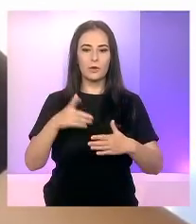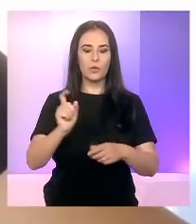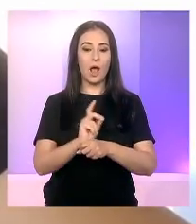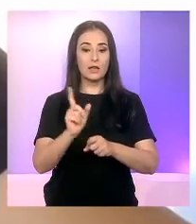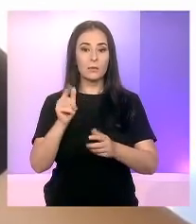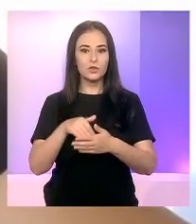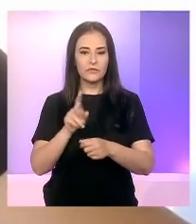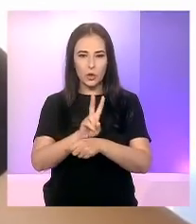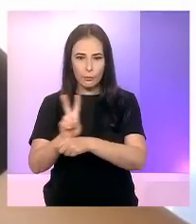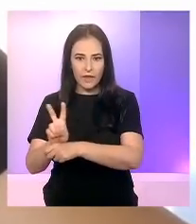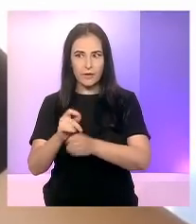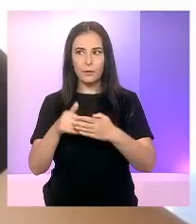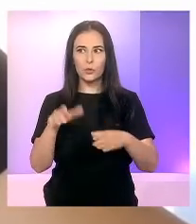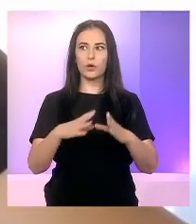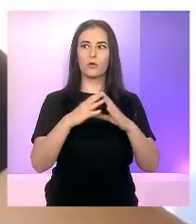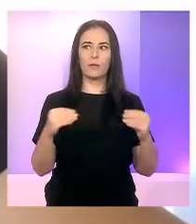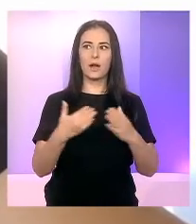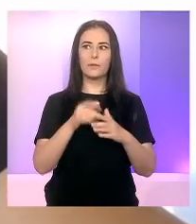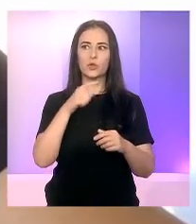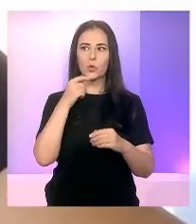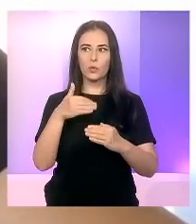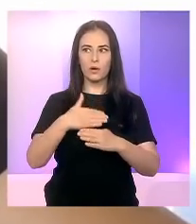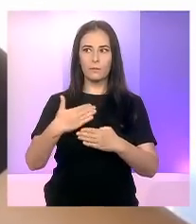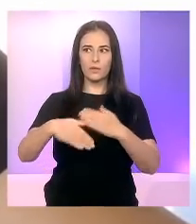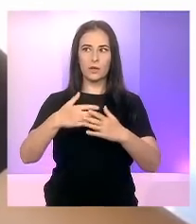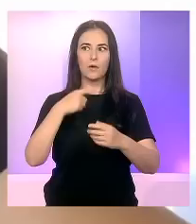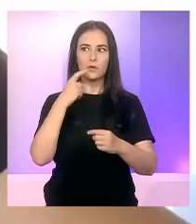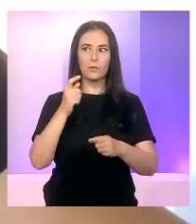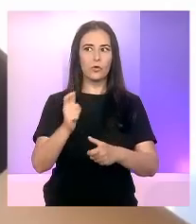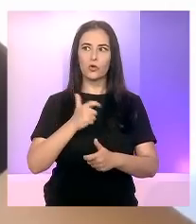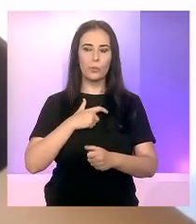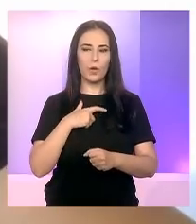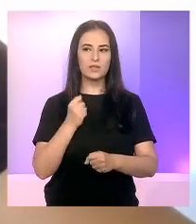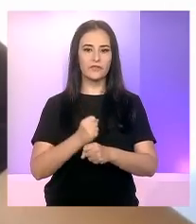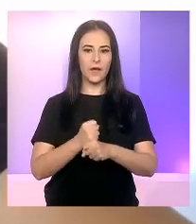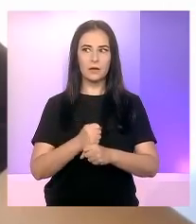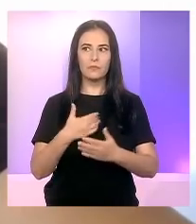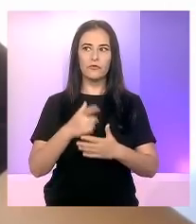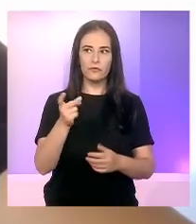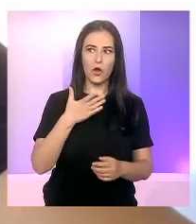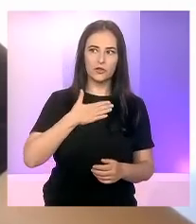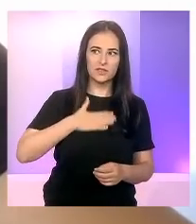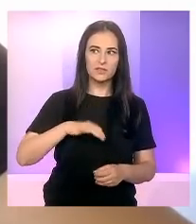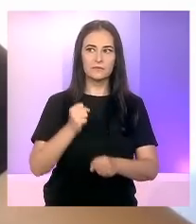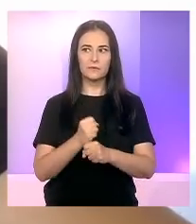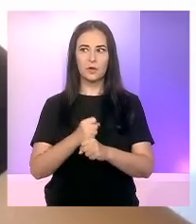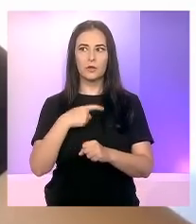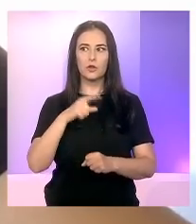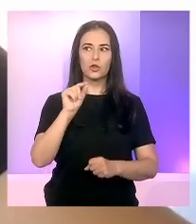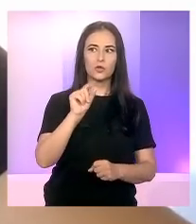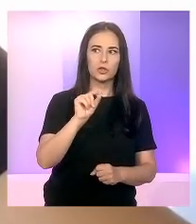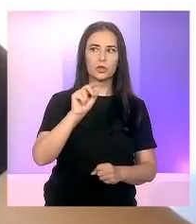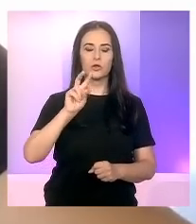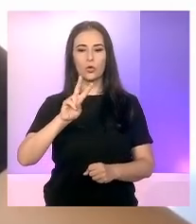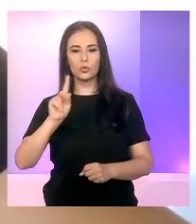traverseze prin România și credeți-mă că prin alt loc decât prin Constanța nu poate să o facă, versus 20-22